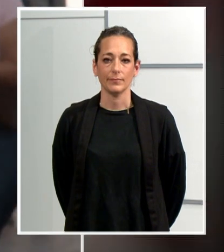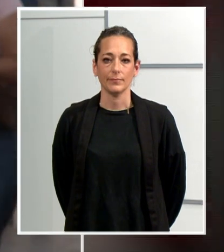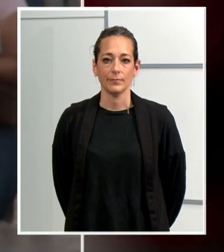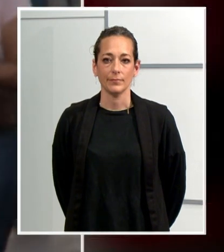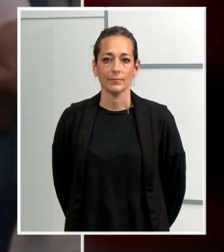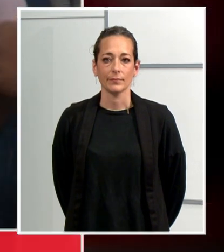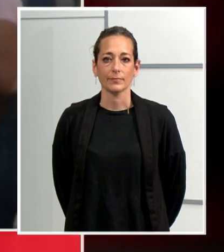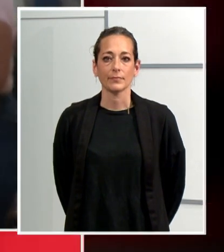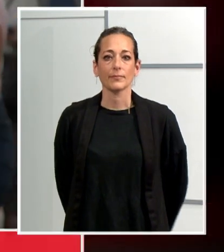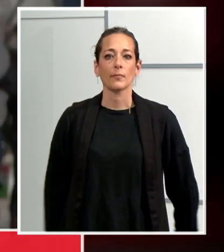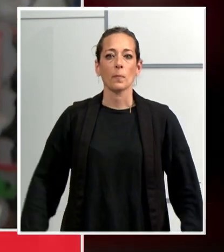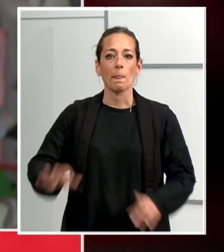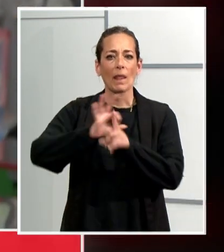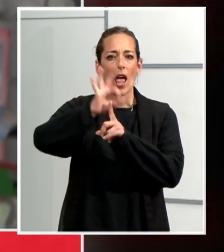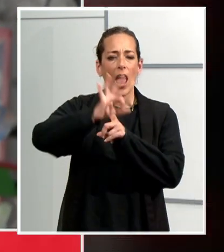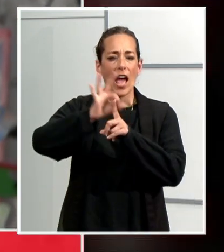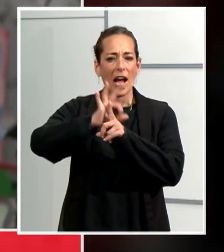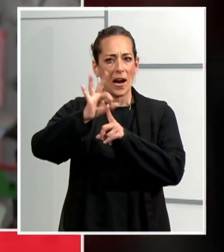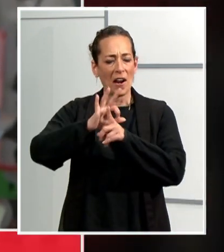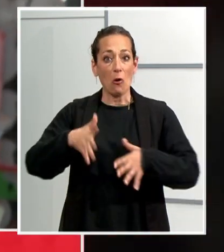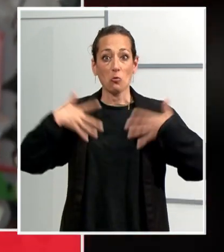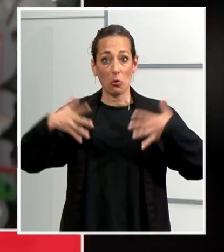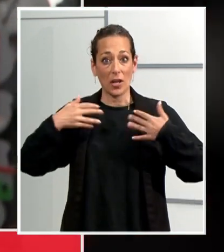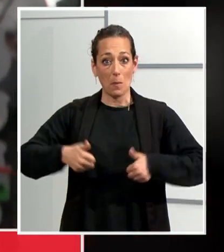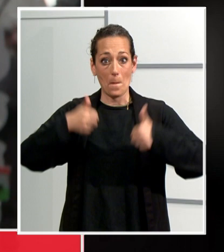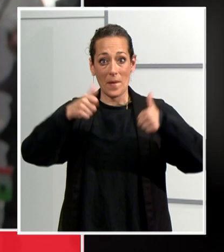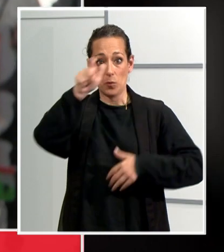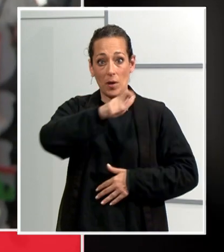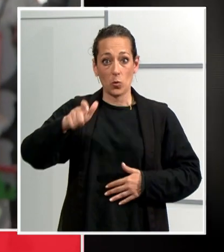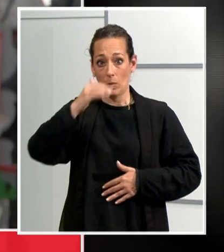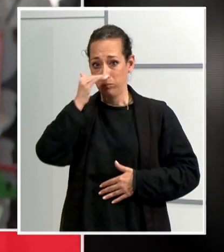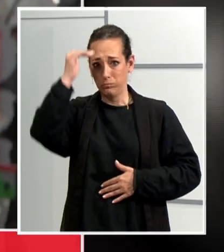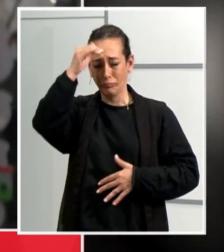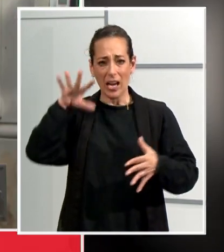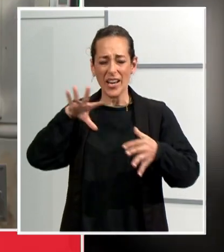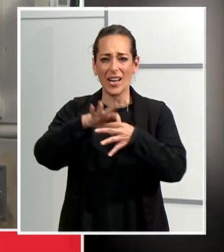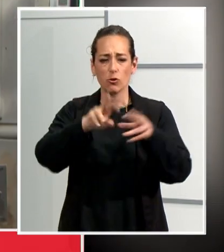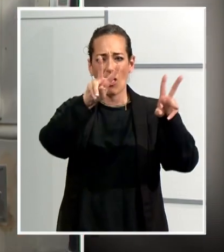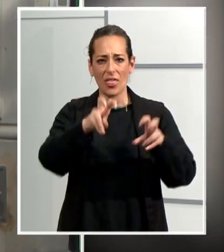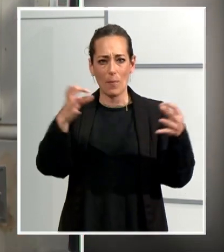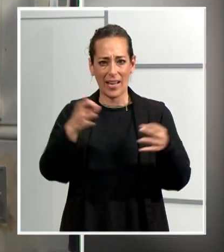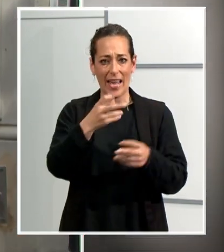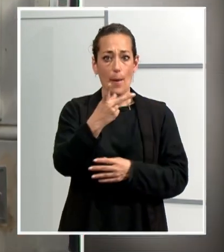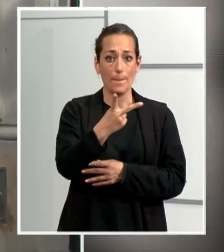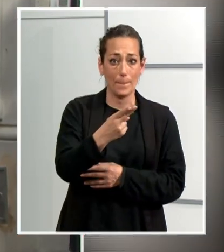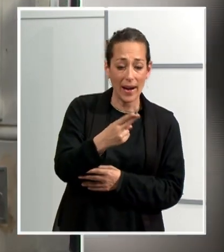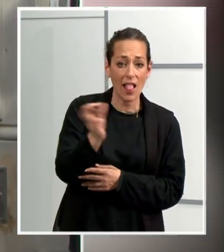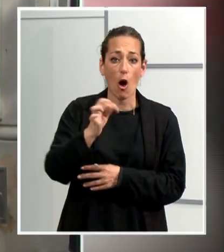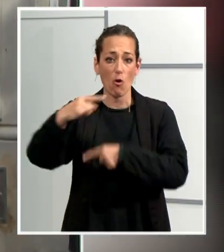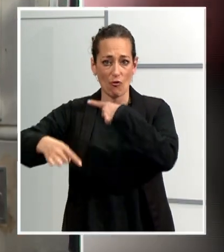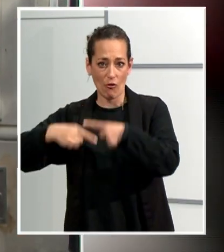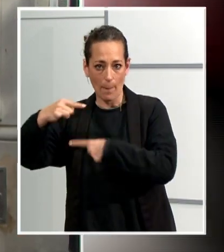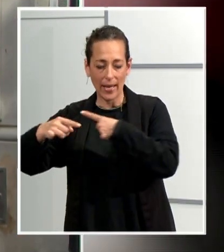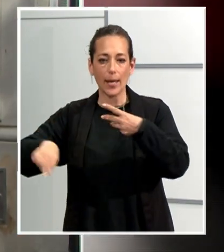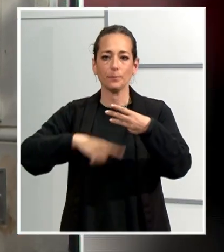Els graus més elevats de satisfacció de la gent gran de Terrassa es mostren en relació a la seva família o parella. A continuació hi trobem les condicions